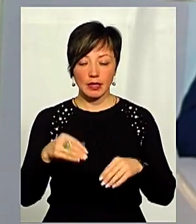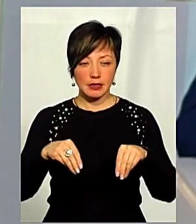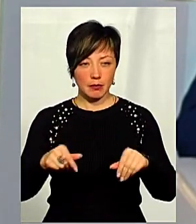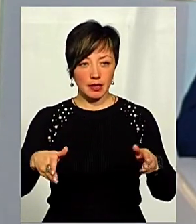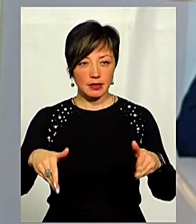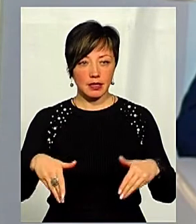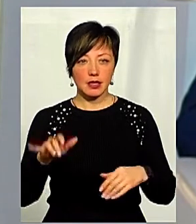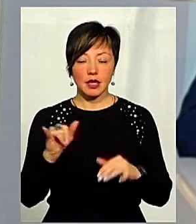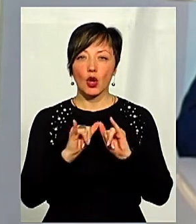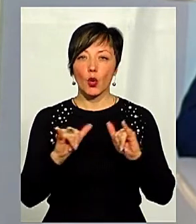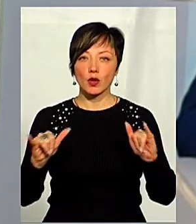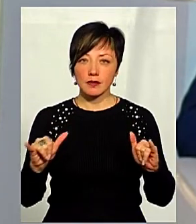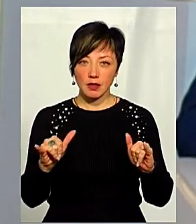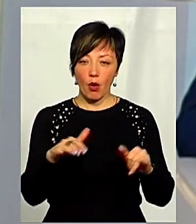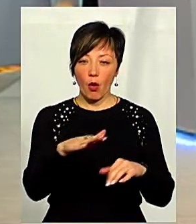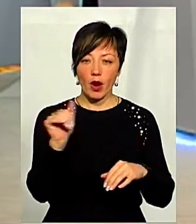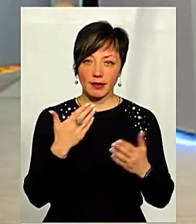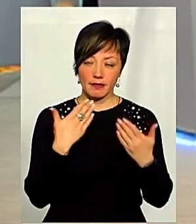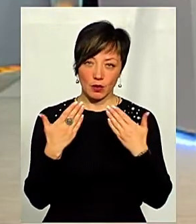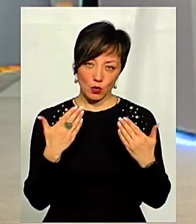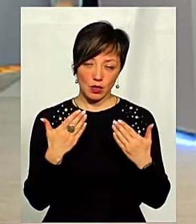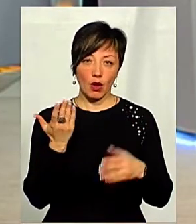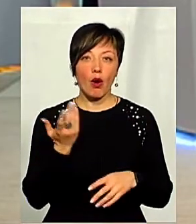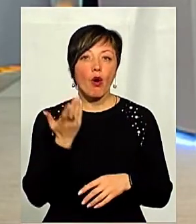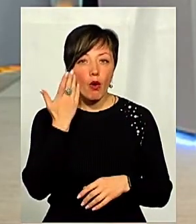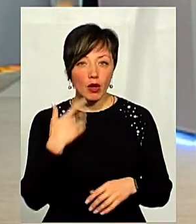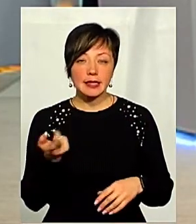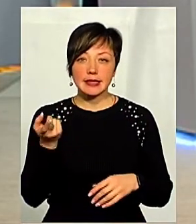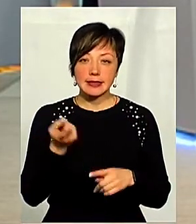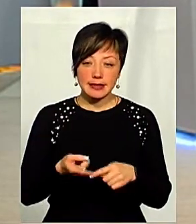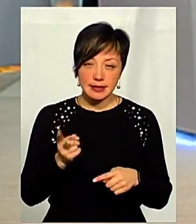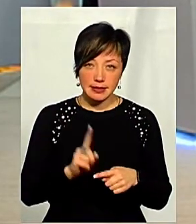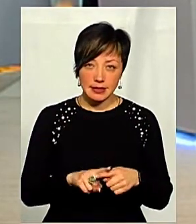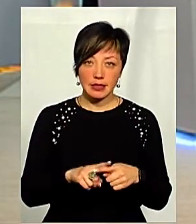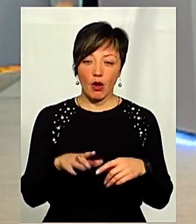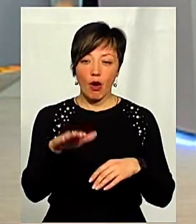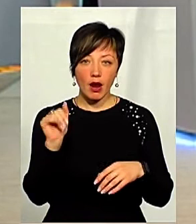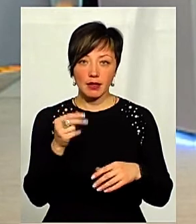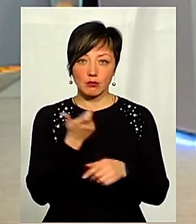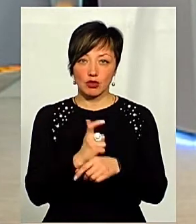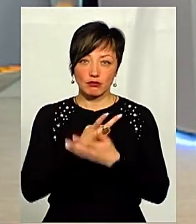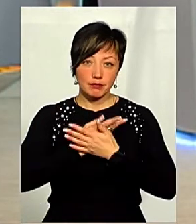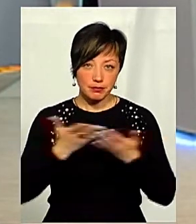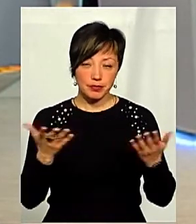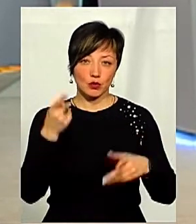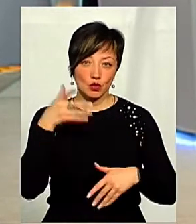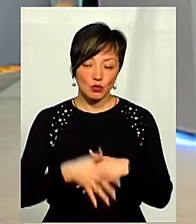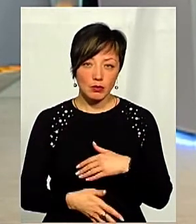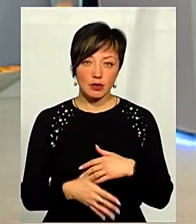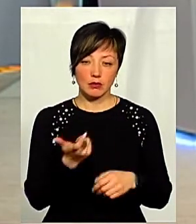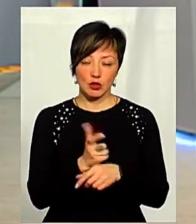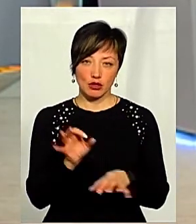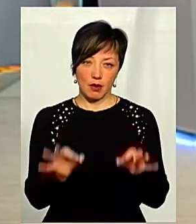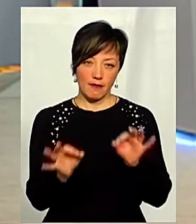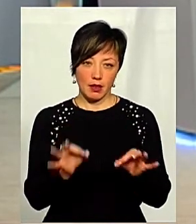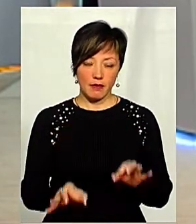земельних ділянок і розвитку орендних відносин, коли ці оренді і ці відносини стануть більш прозорими, більш зрозумілими і